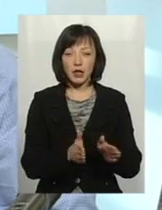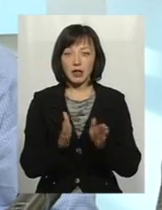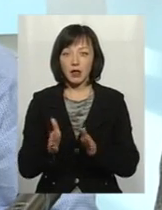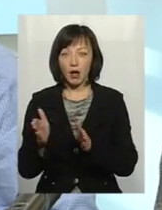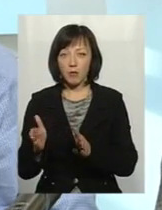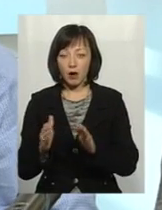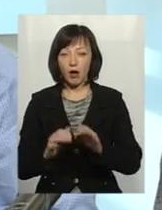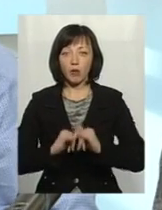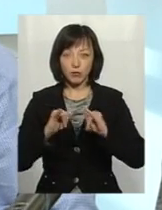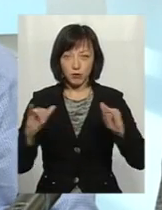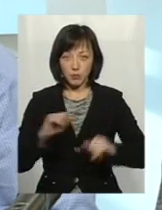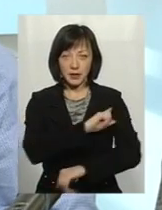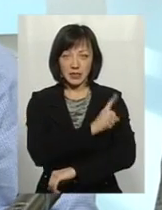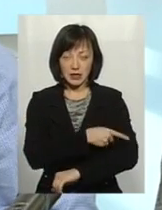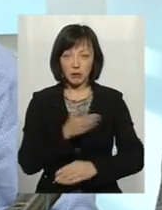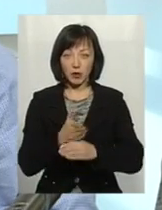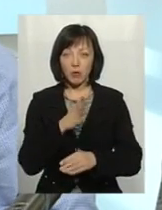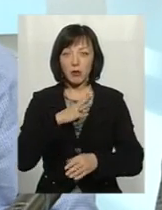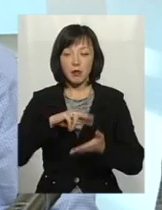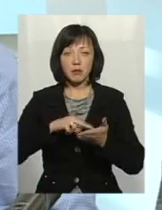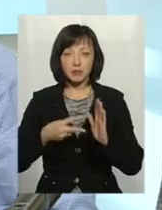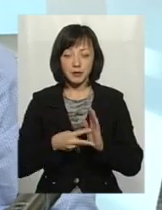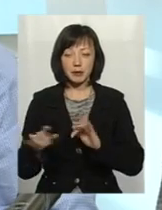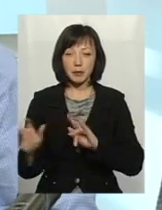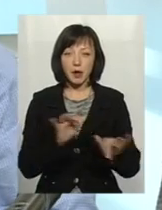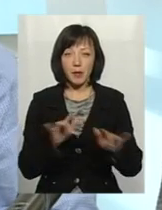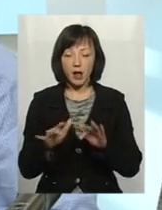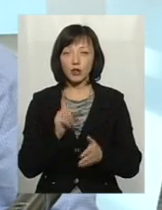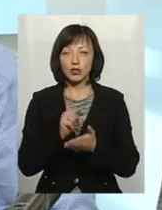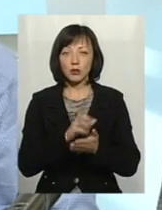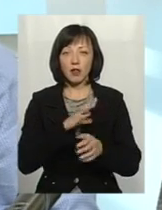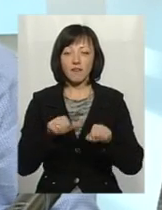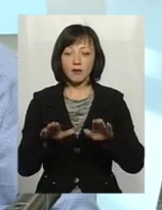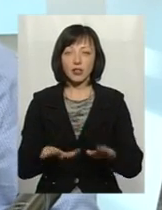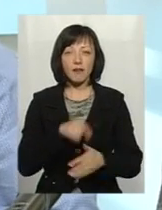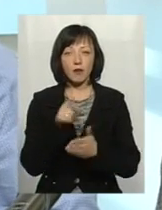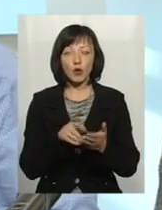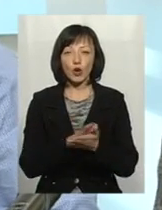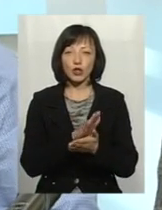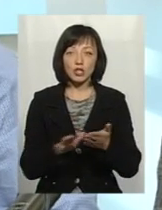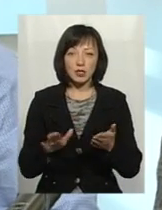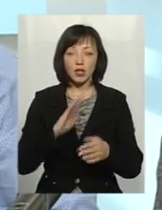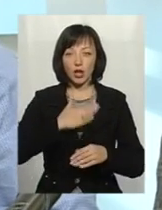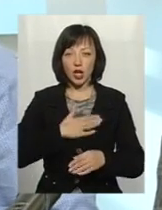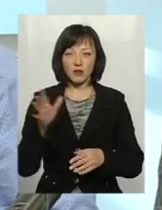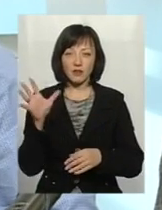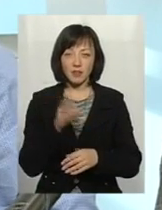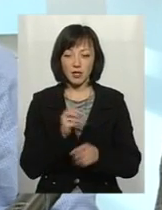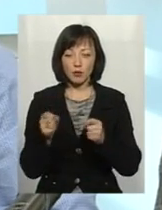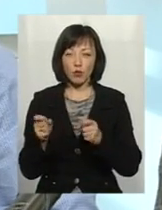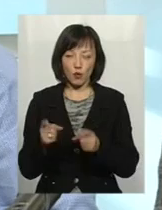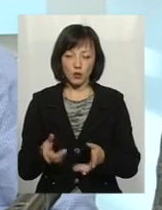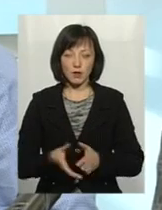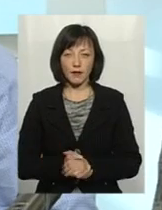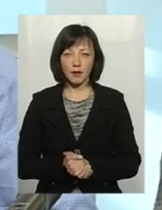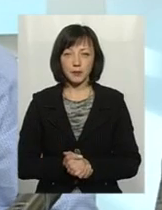мощностей производства були предусмотрени мероприятия, які повинні були розвати випадки очистки, рекуперції наших всіх сбросів і